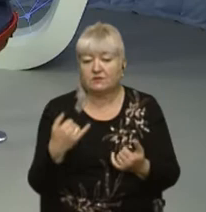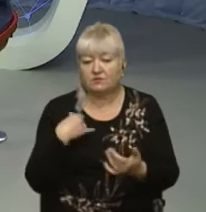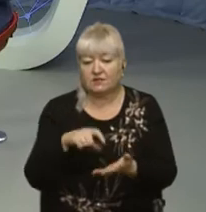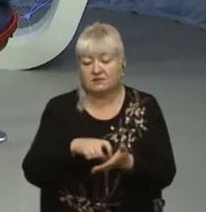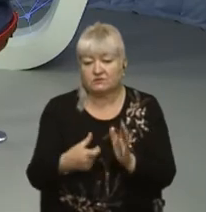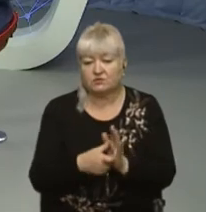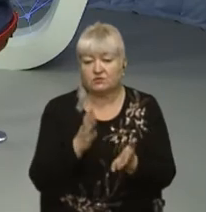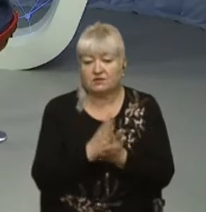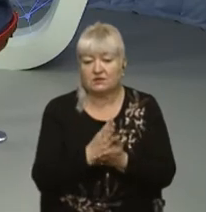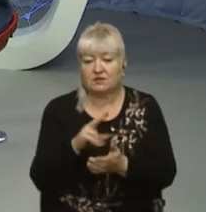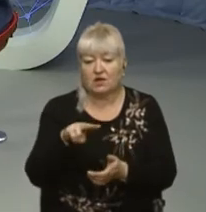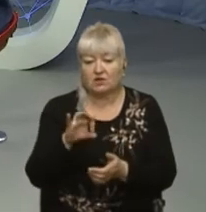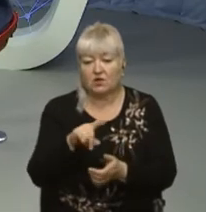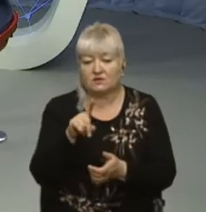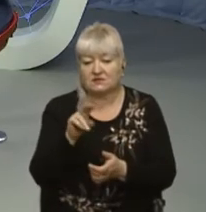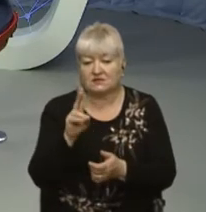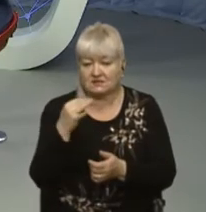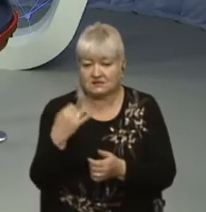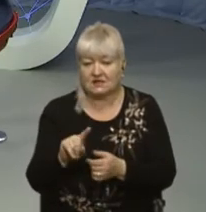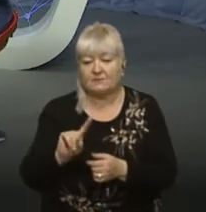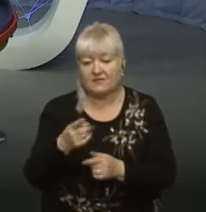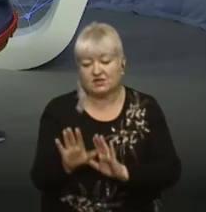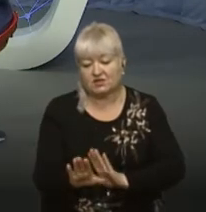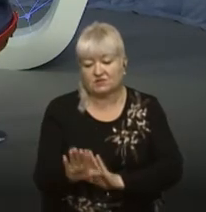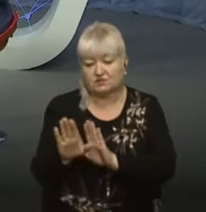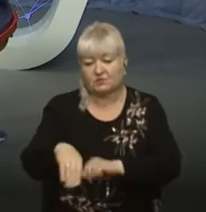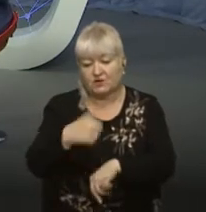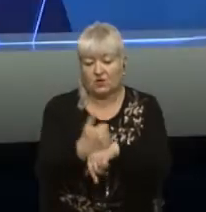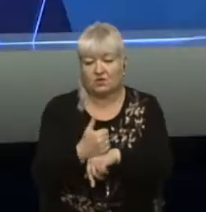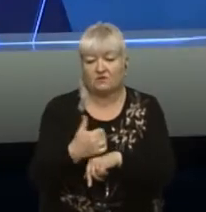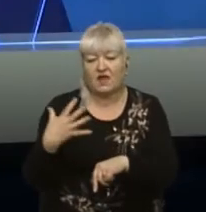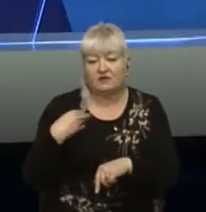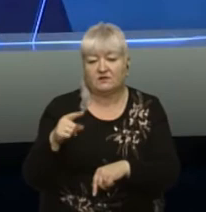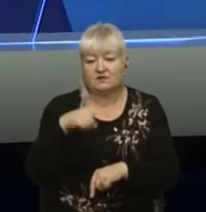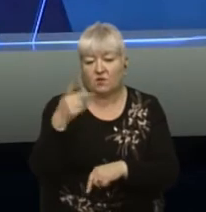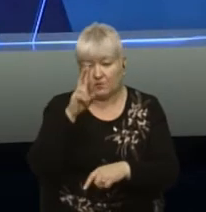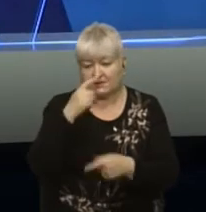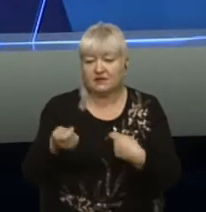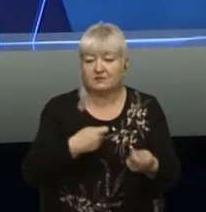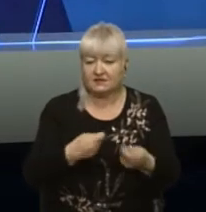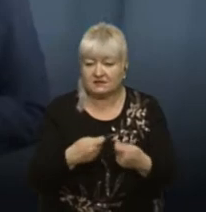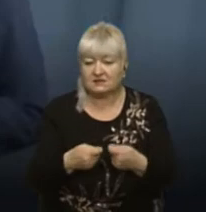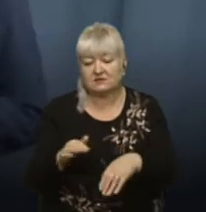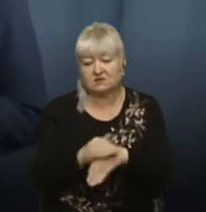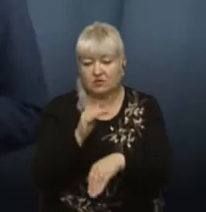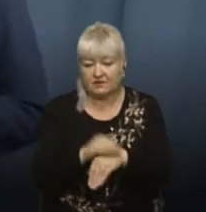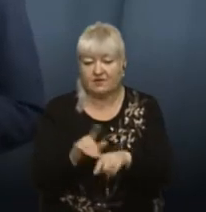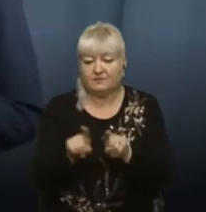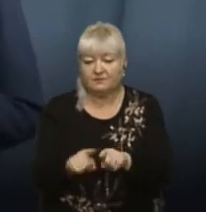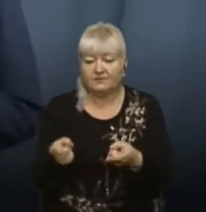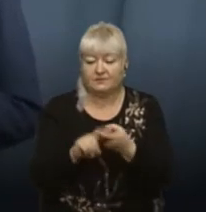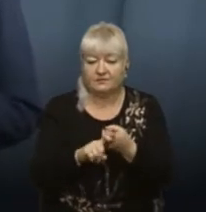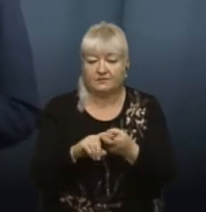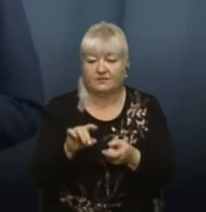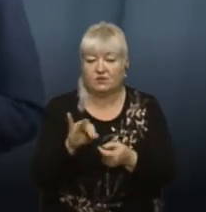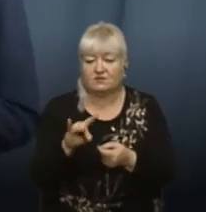цій студії є Василь Лозинський, перший заступник голови Львівської облдержадміністрації. Доброго вечора! Також до нас доєднається до розмови Юлія Ясавич,